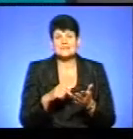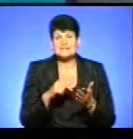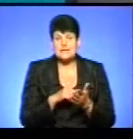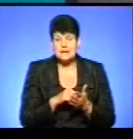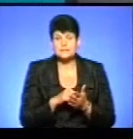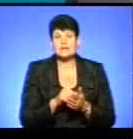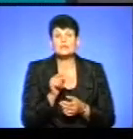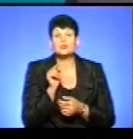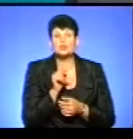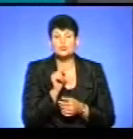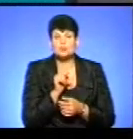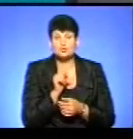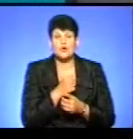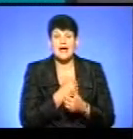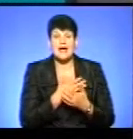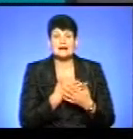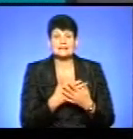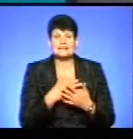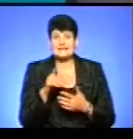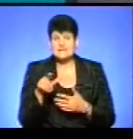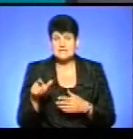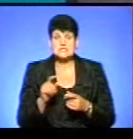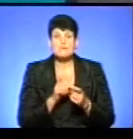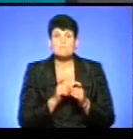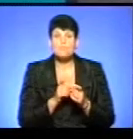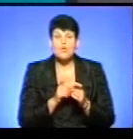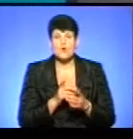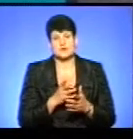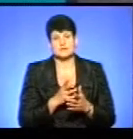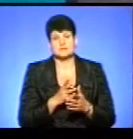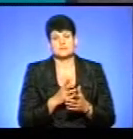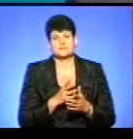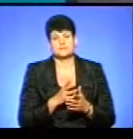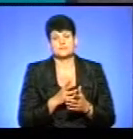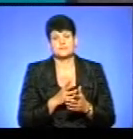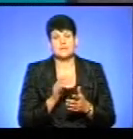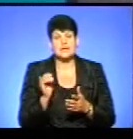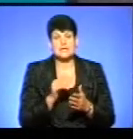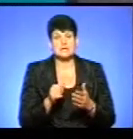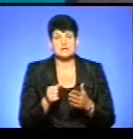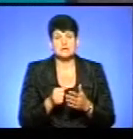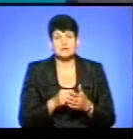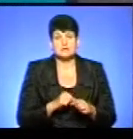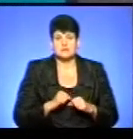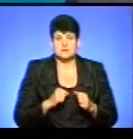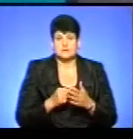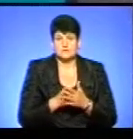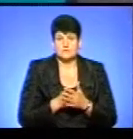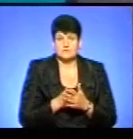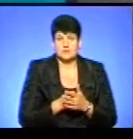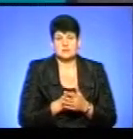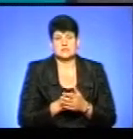власне, активісти і борються і домагаються локальних заборон